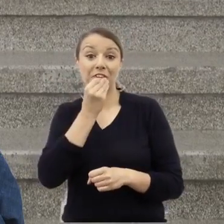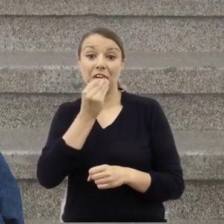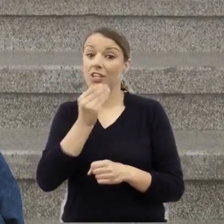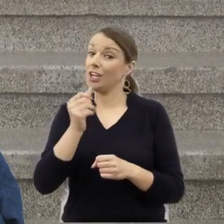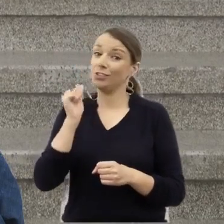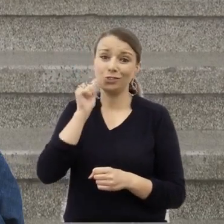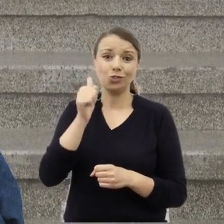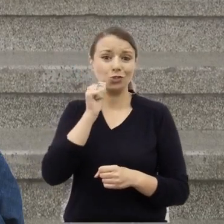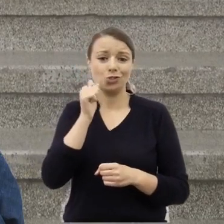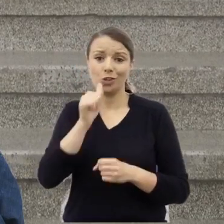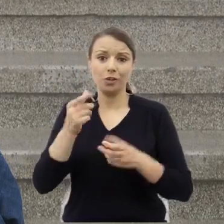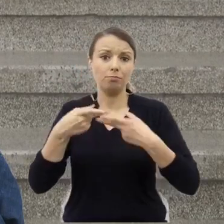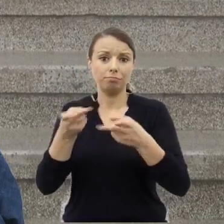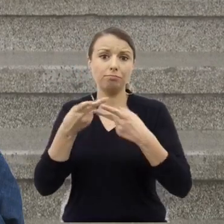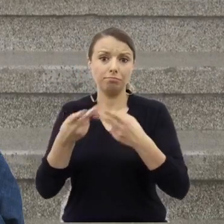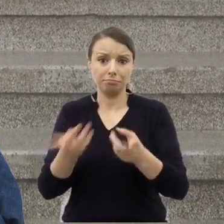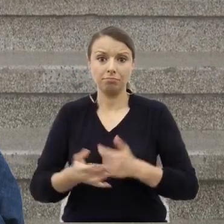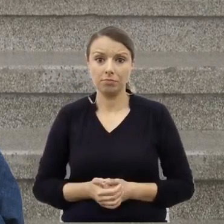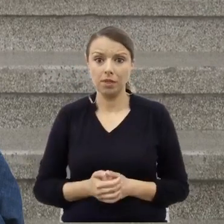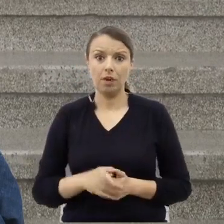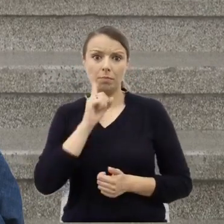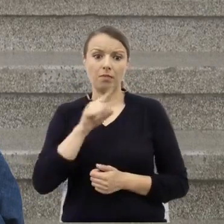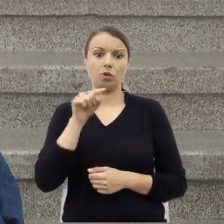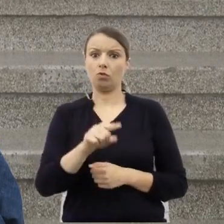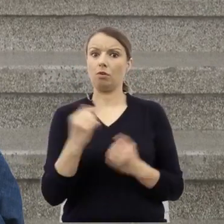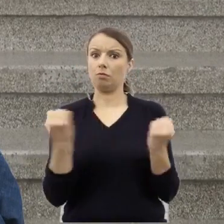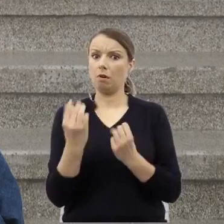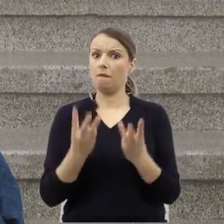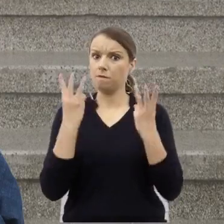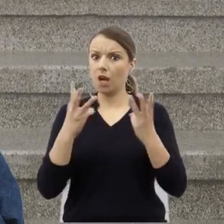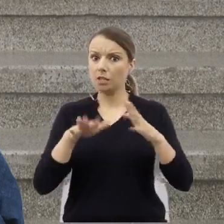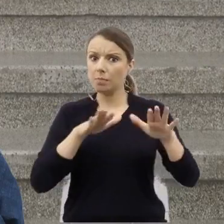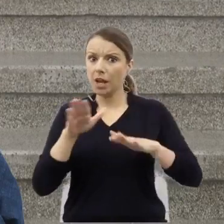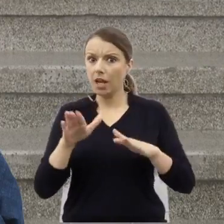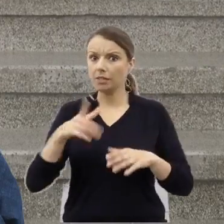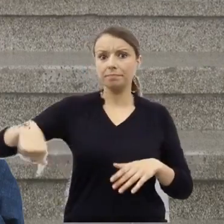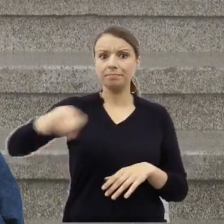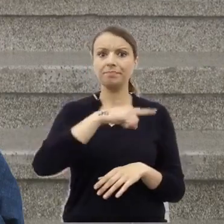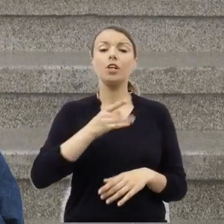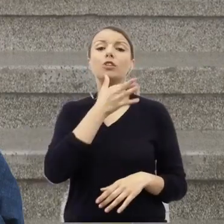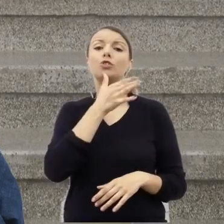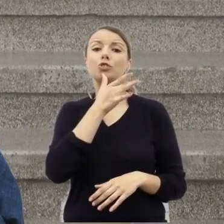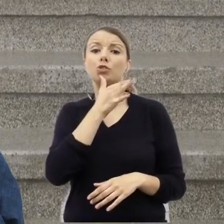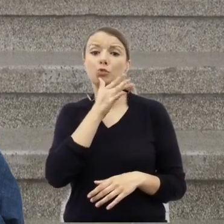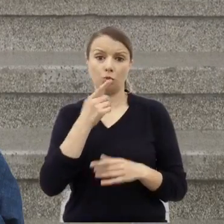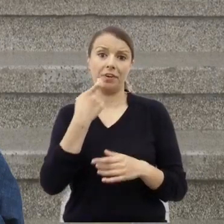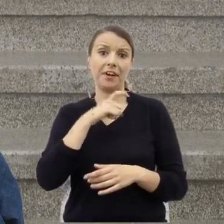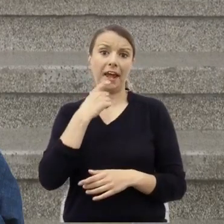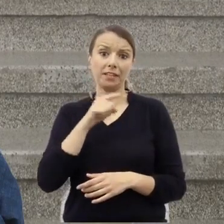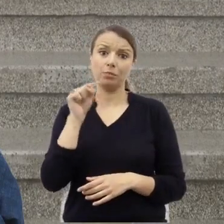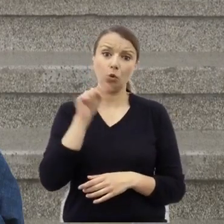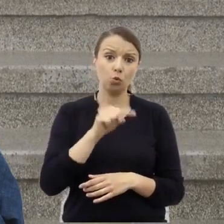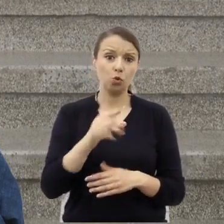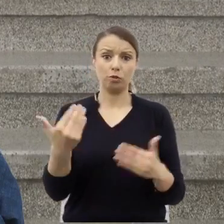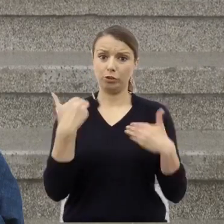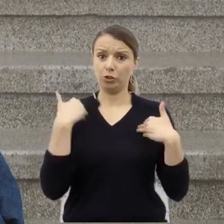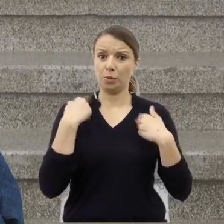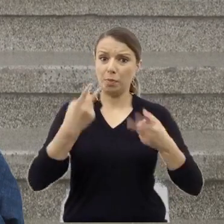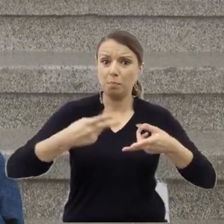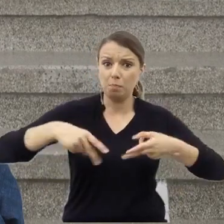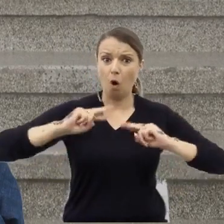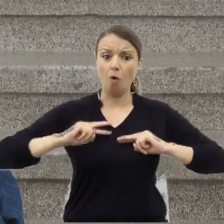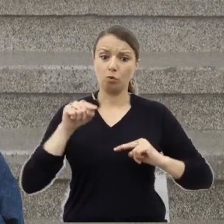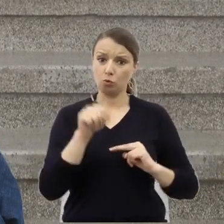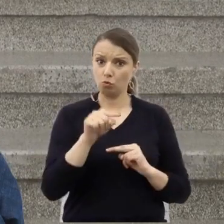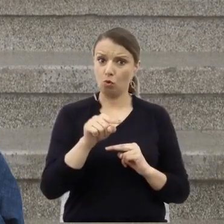dla Żydów kieleckich, ponieważ tam się toczyło właśnie to odrodzone życie. Stanowczo dementuje,